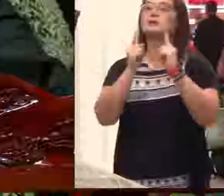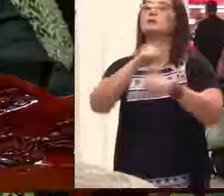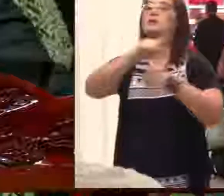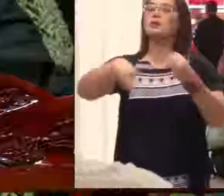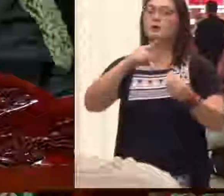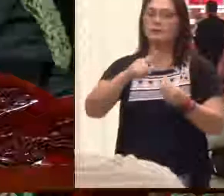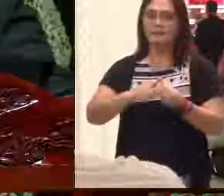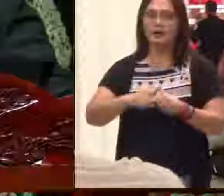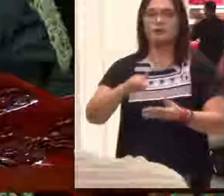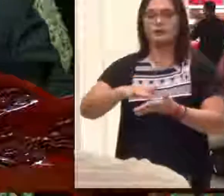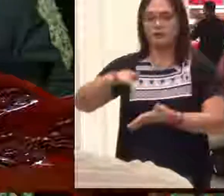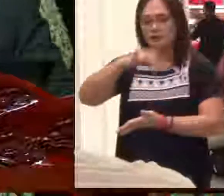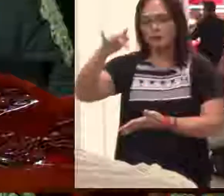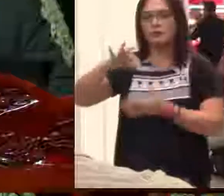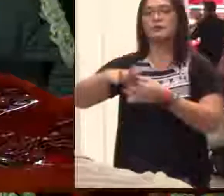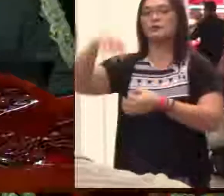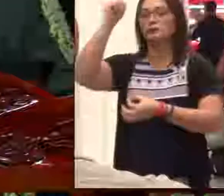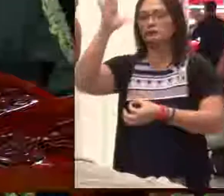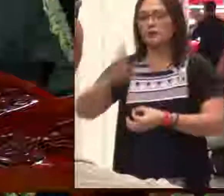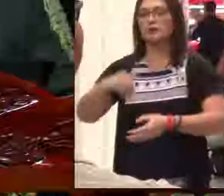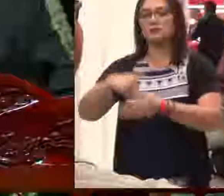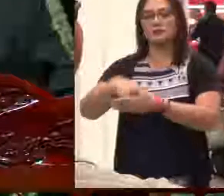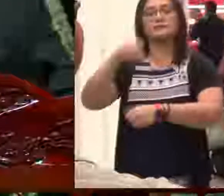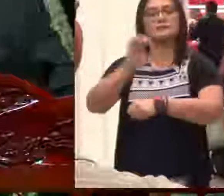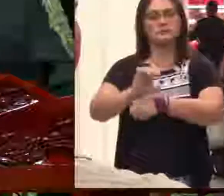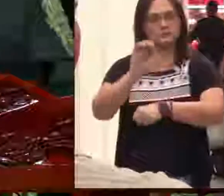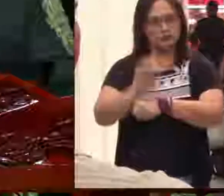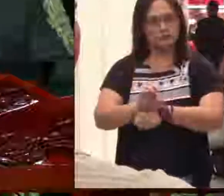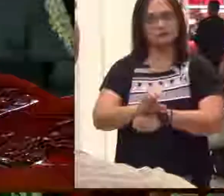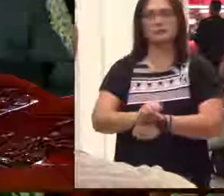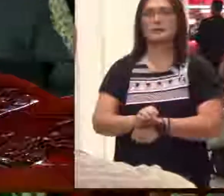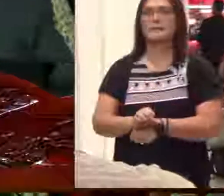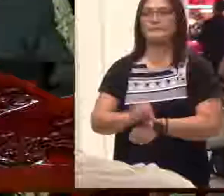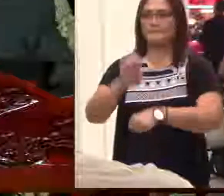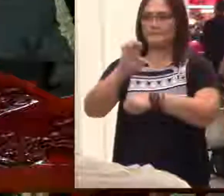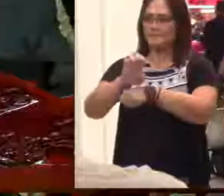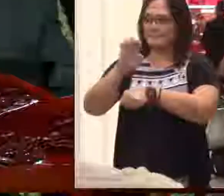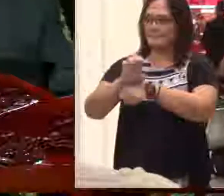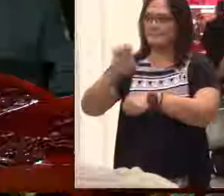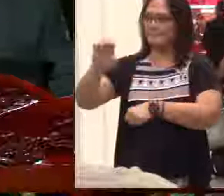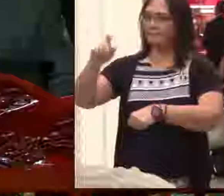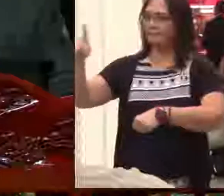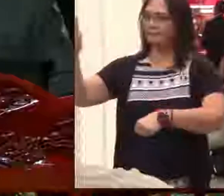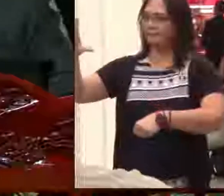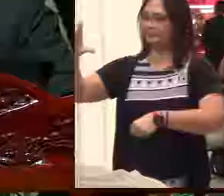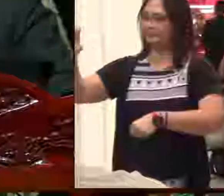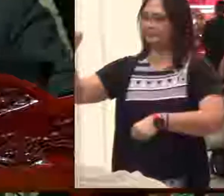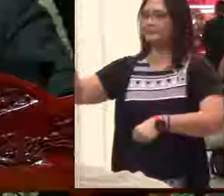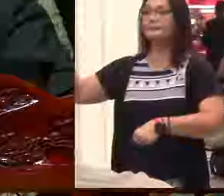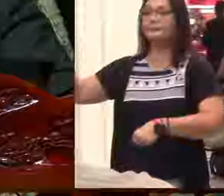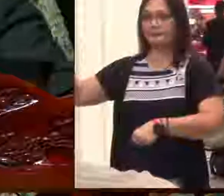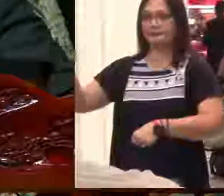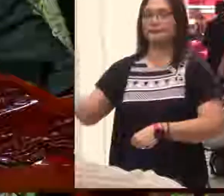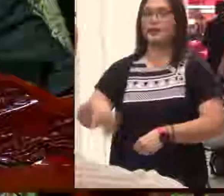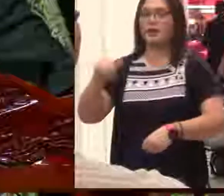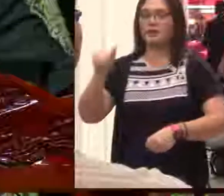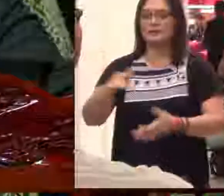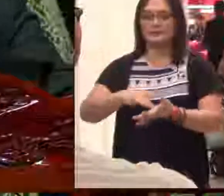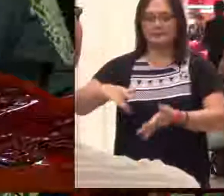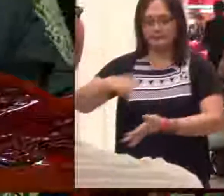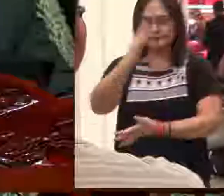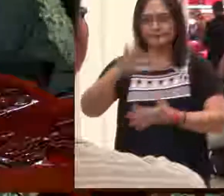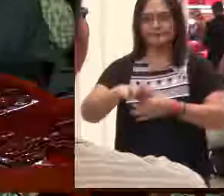luwalhati ng Diyos sa eklisya. The glory of Christ in the church.